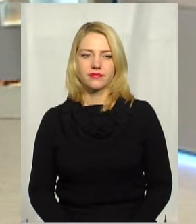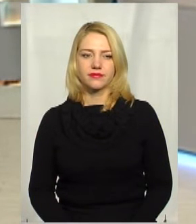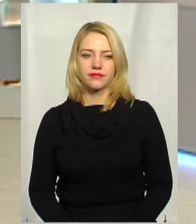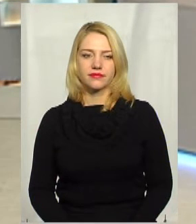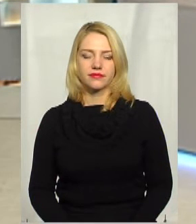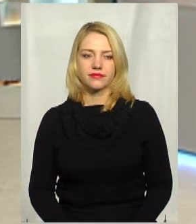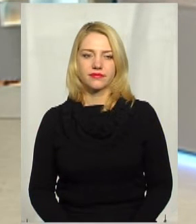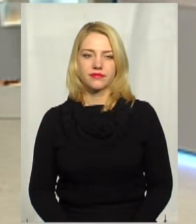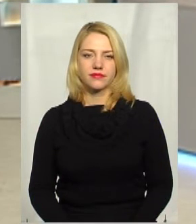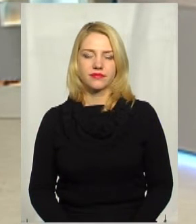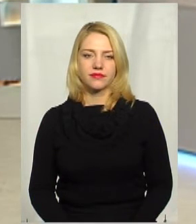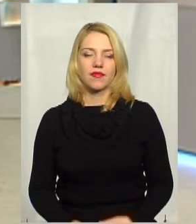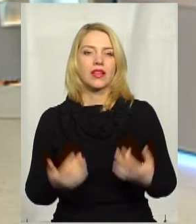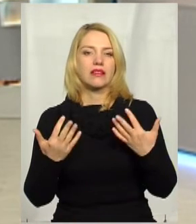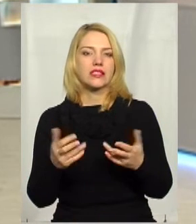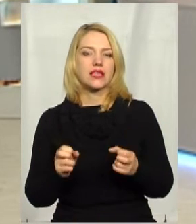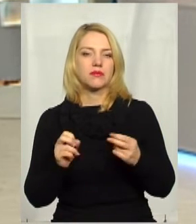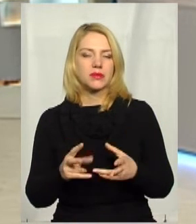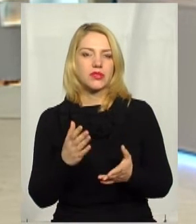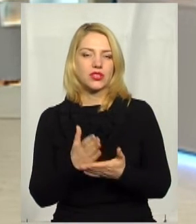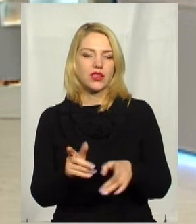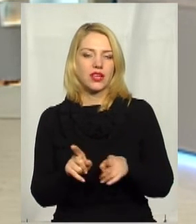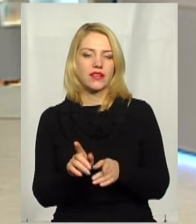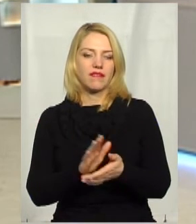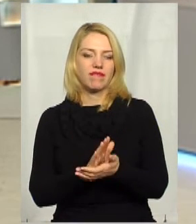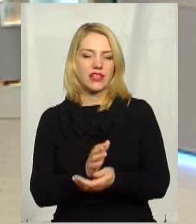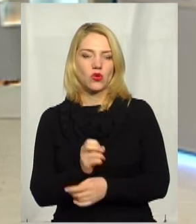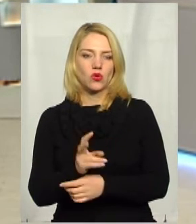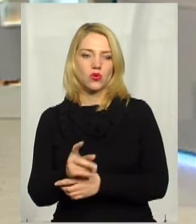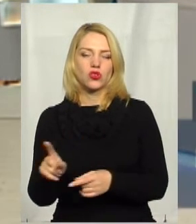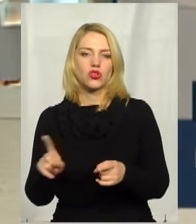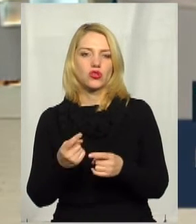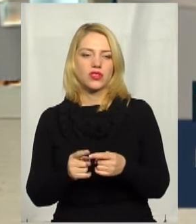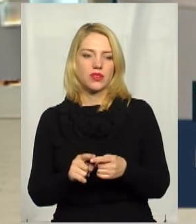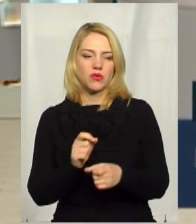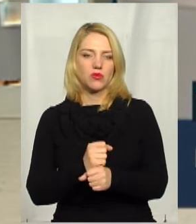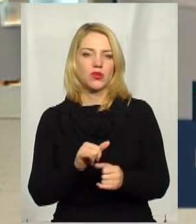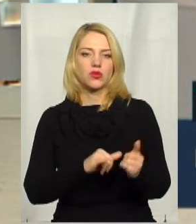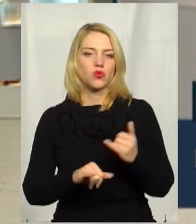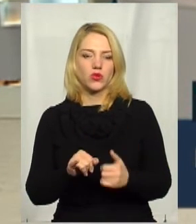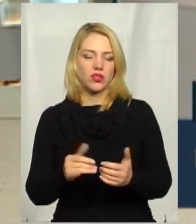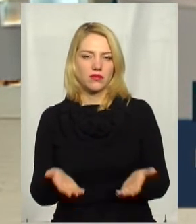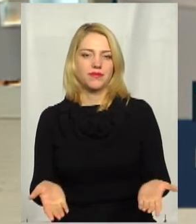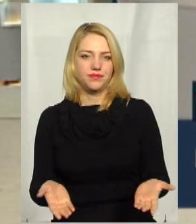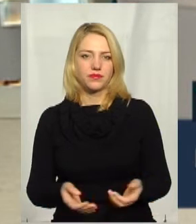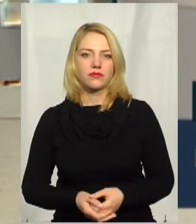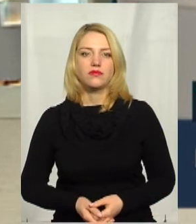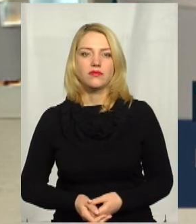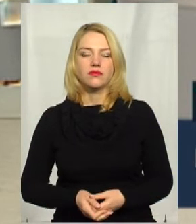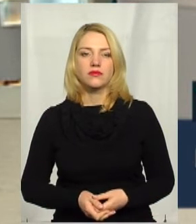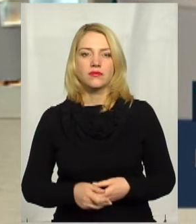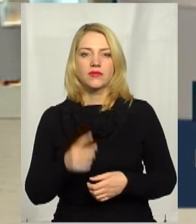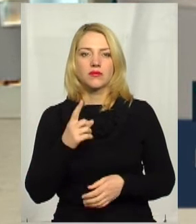Паня Вікторія, наскільки небезпечні такі відходи і що з ними робити, куди їх дівати? Ну, в першу